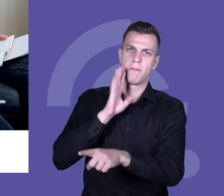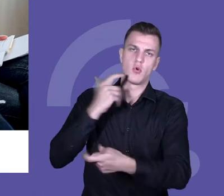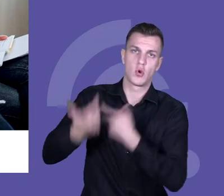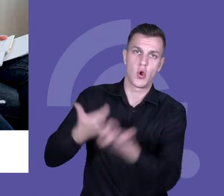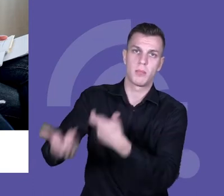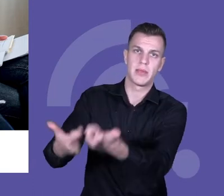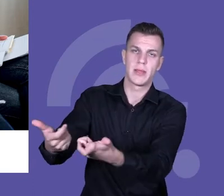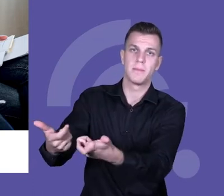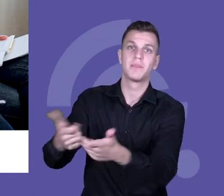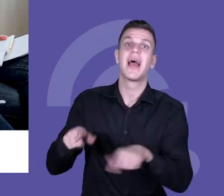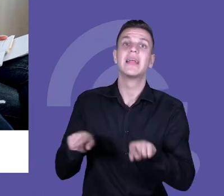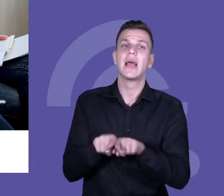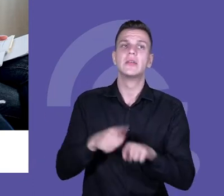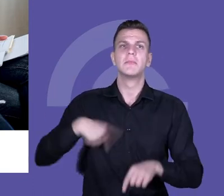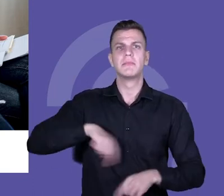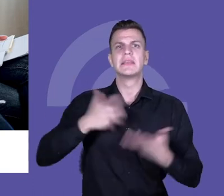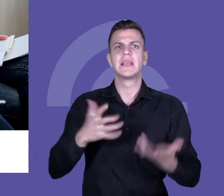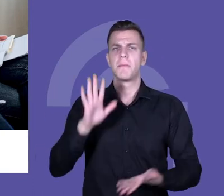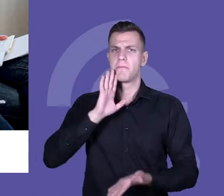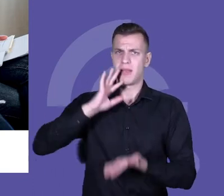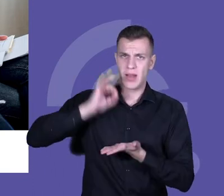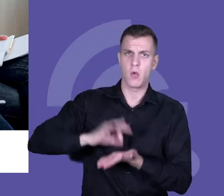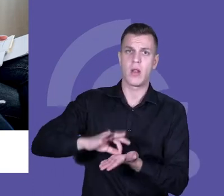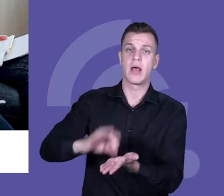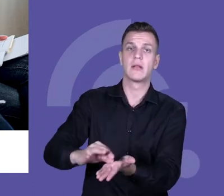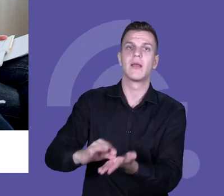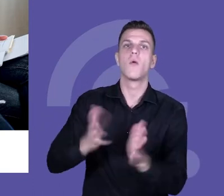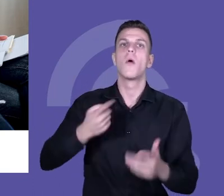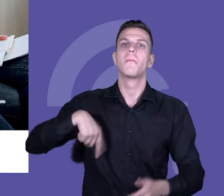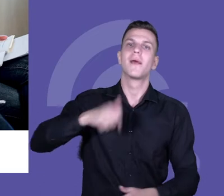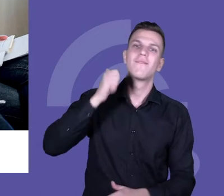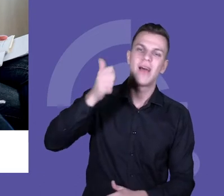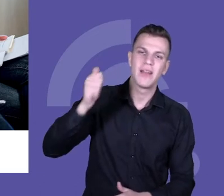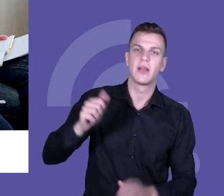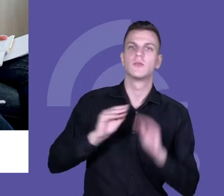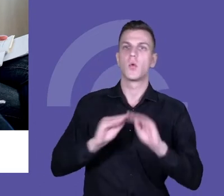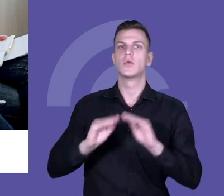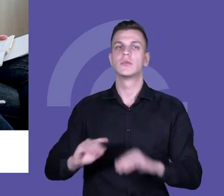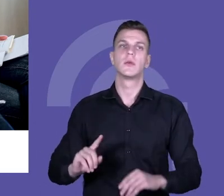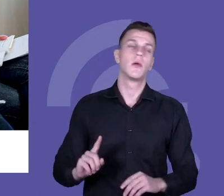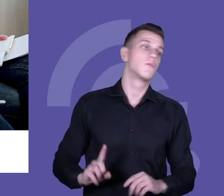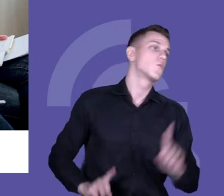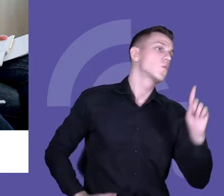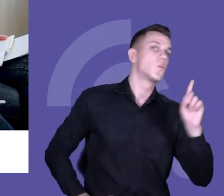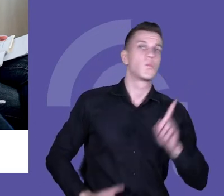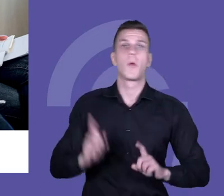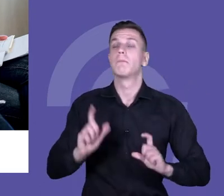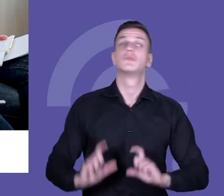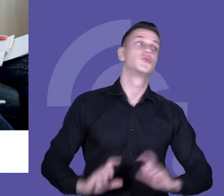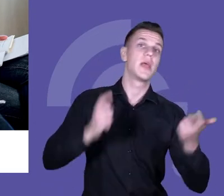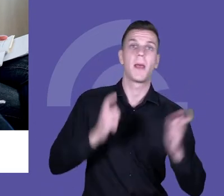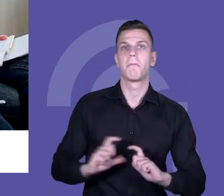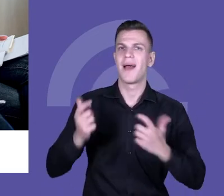Stawialiśmy też na systematyczność, to znaczy to, żeby nie kształcić tych kompetencji incydentalnie, ad hoc, przypadkowo, tylko żeby